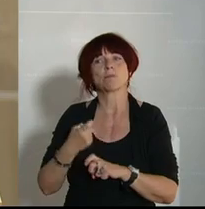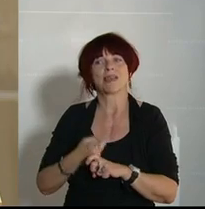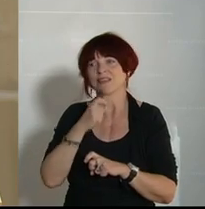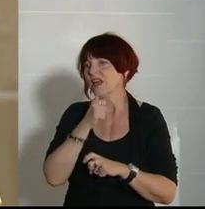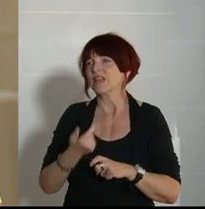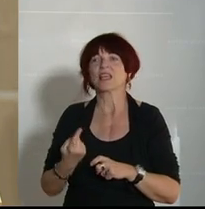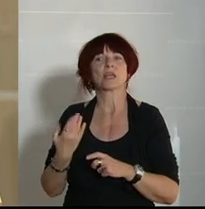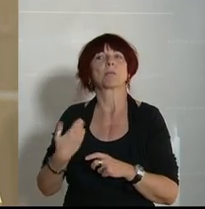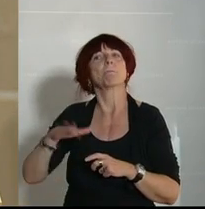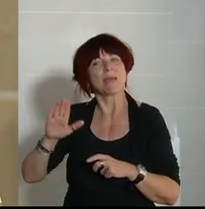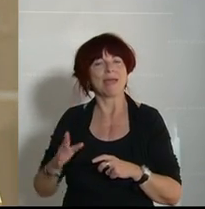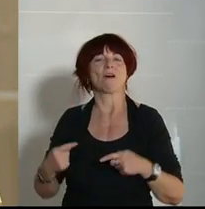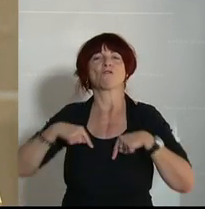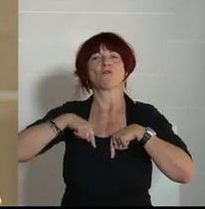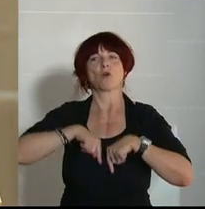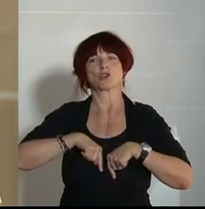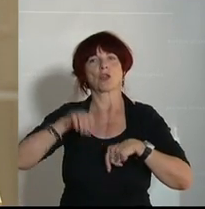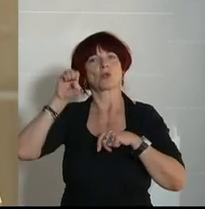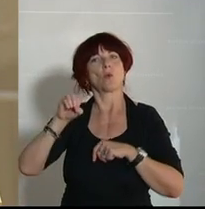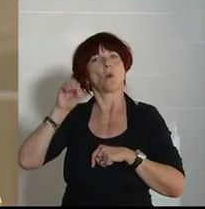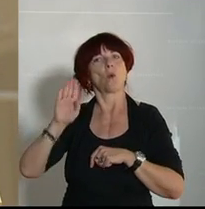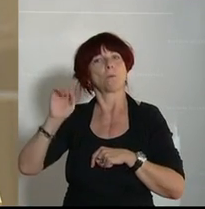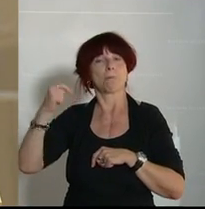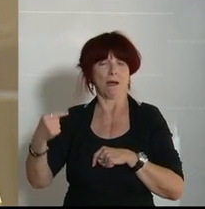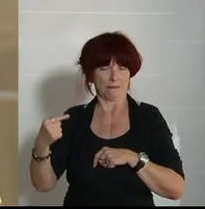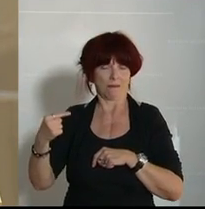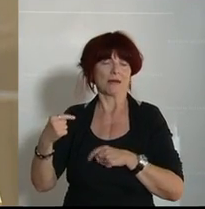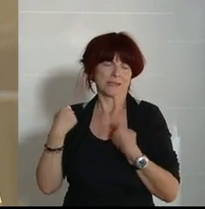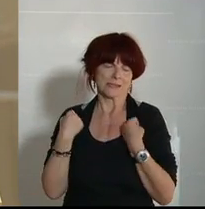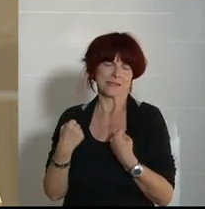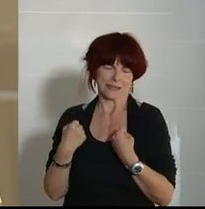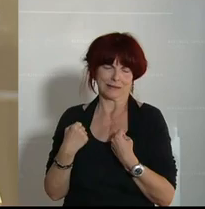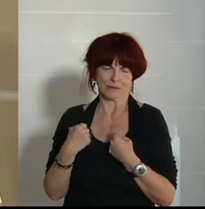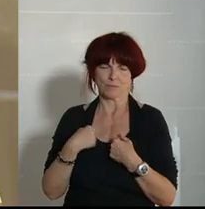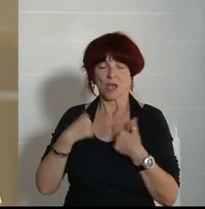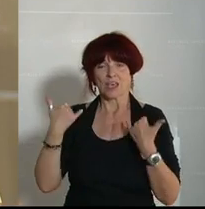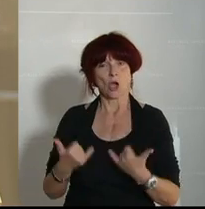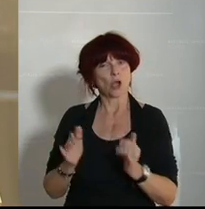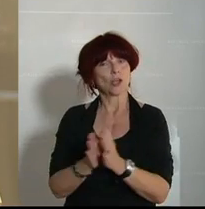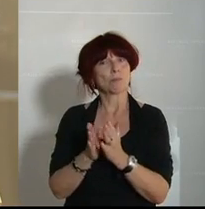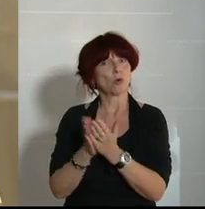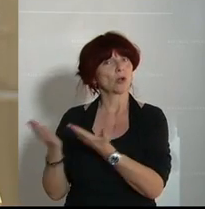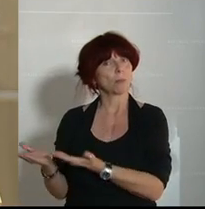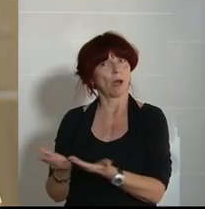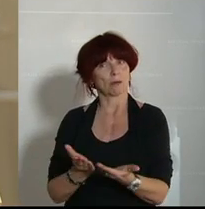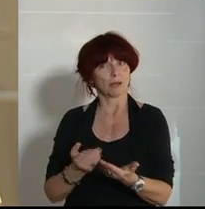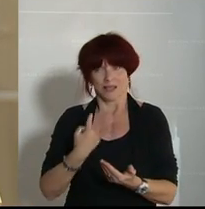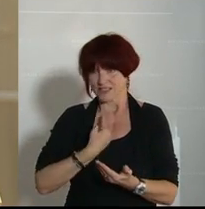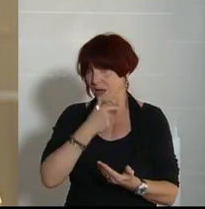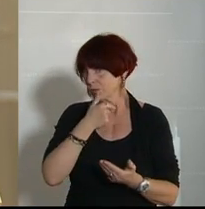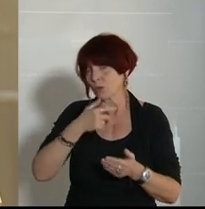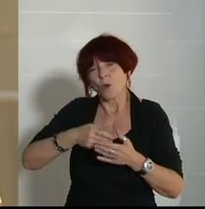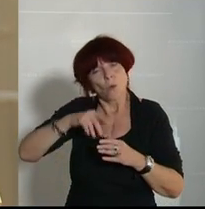Vorstand der ÖBAG ist, eh klar und ich habe heute ein Buch mitgebracht, das ich nicht ausgelesen habe, ja, wir haben nur das Aktienrecht